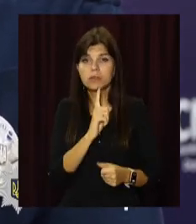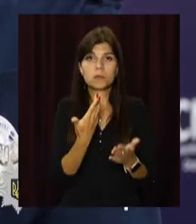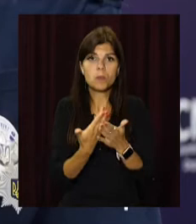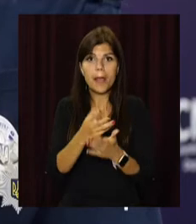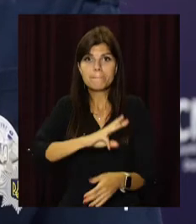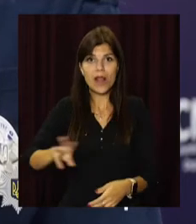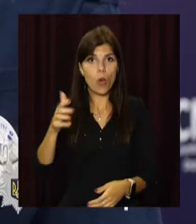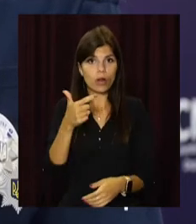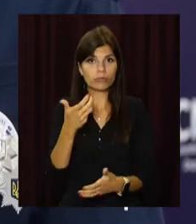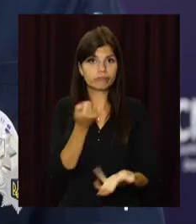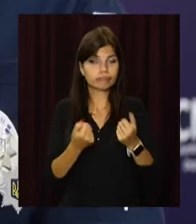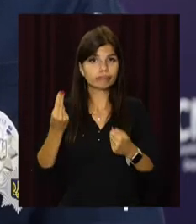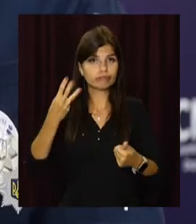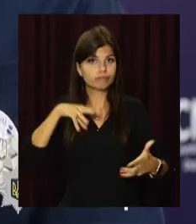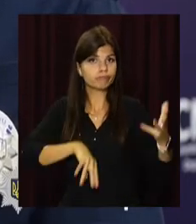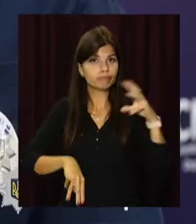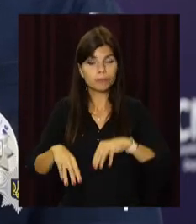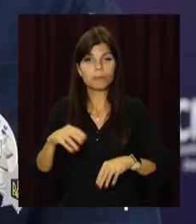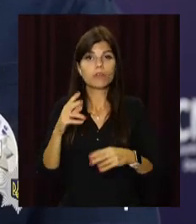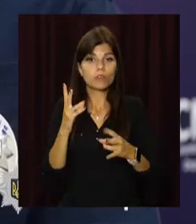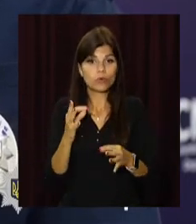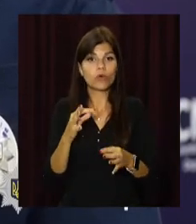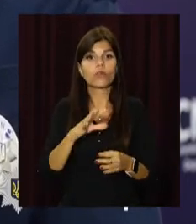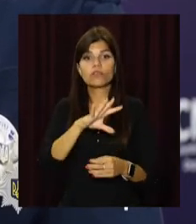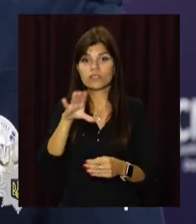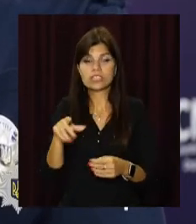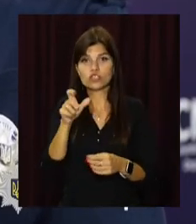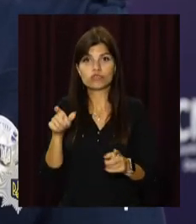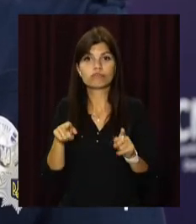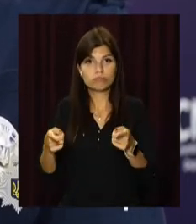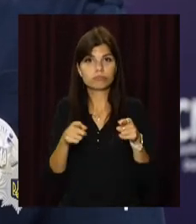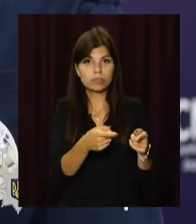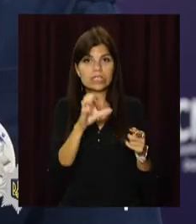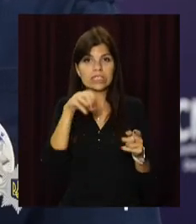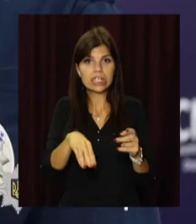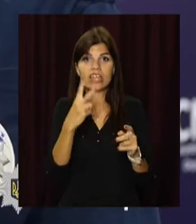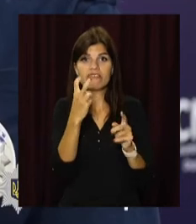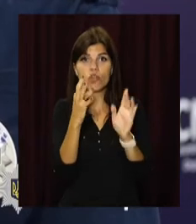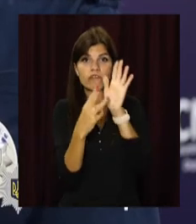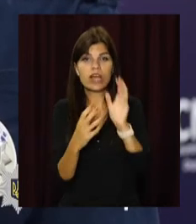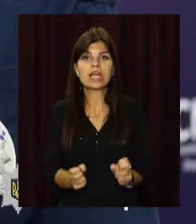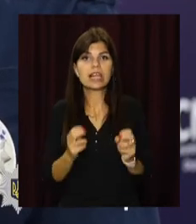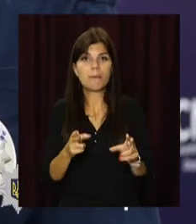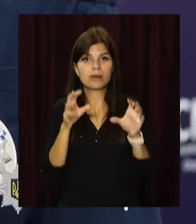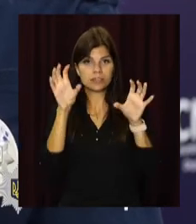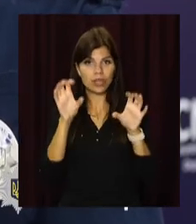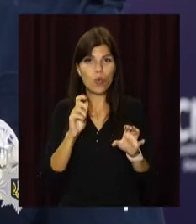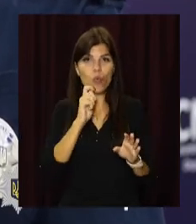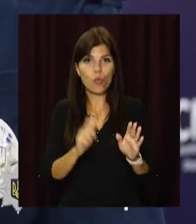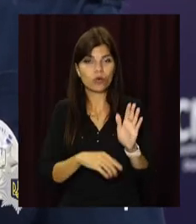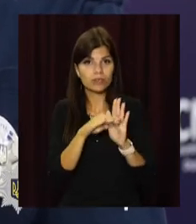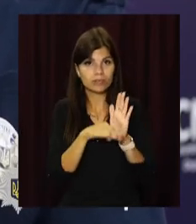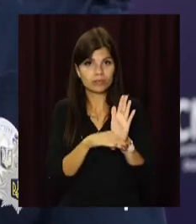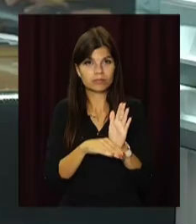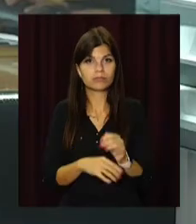близько мільйона гривень. Наразі усіх фігурантів затримано у порядку статті 208 Кримінального процесуального кодексу